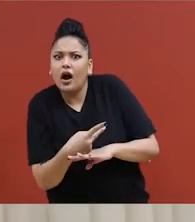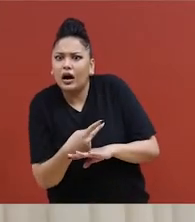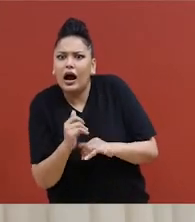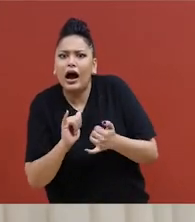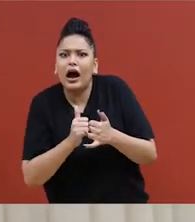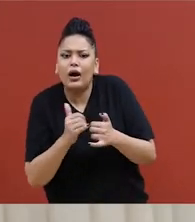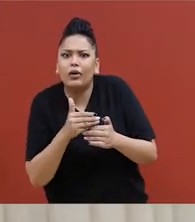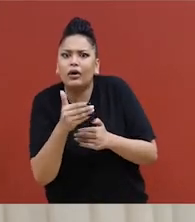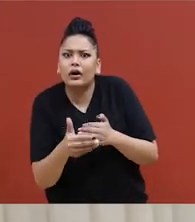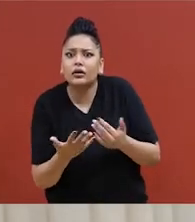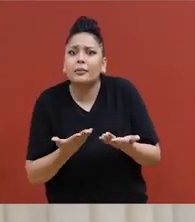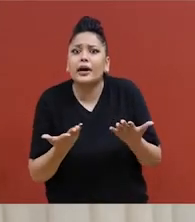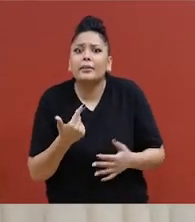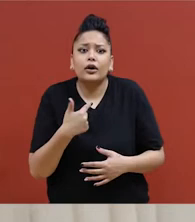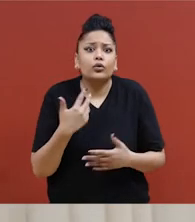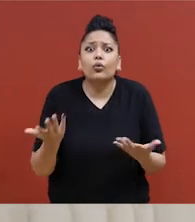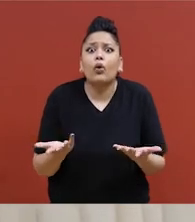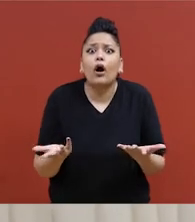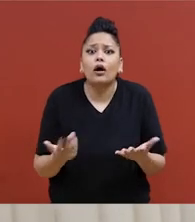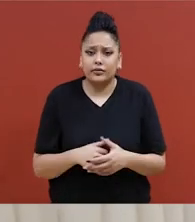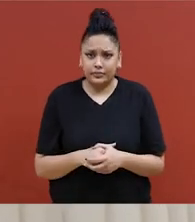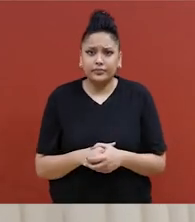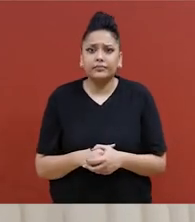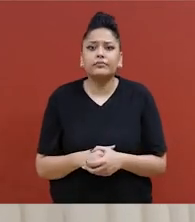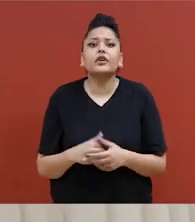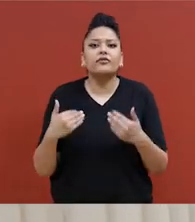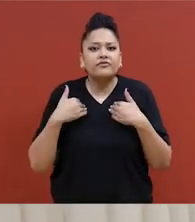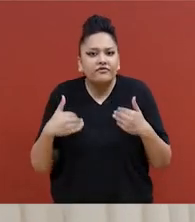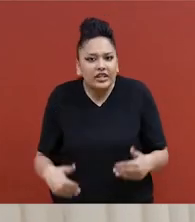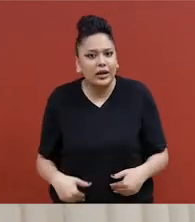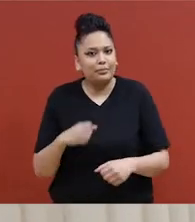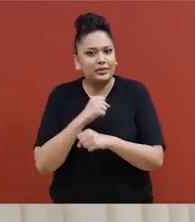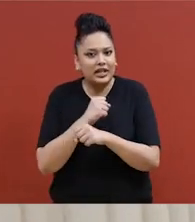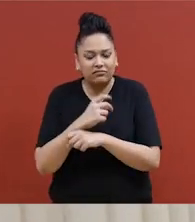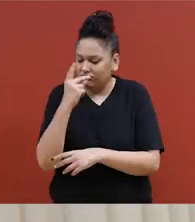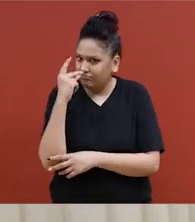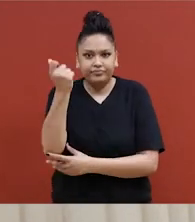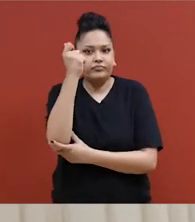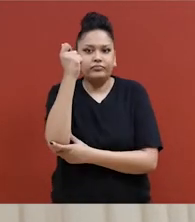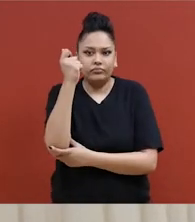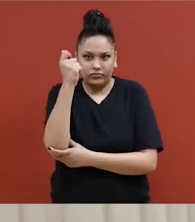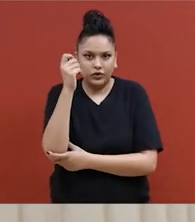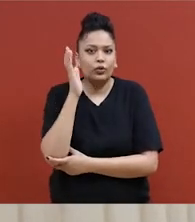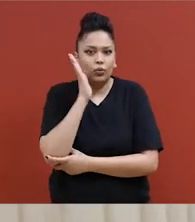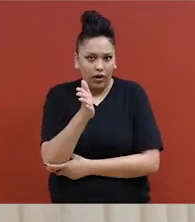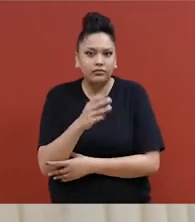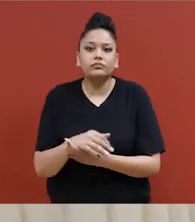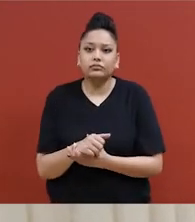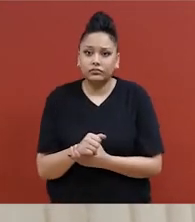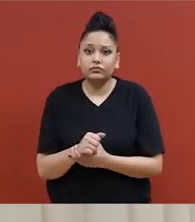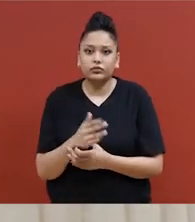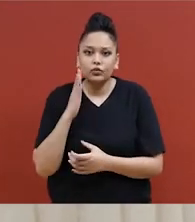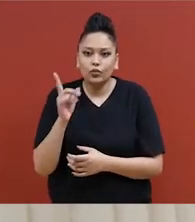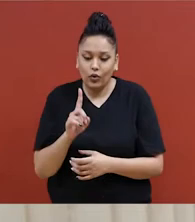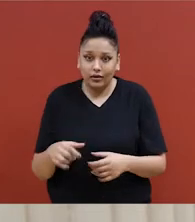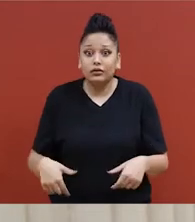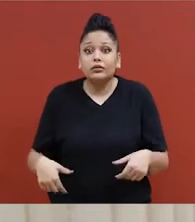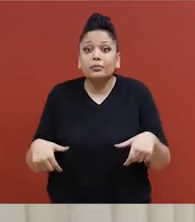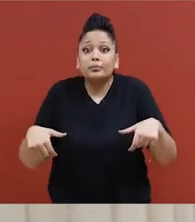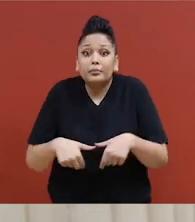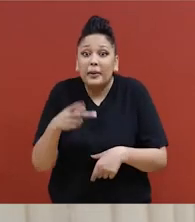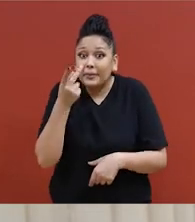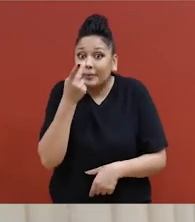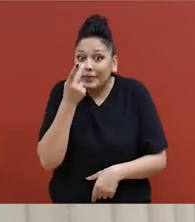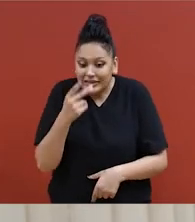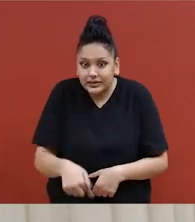Et donc, c'est une situation où je pourrais utiliser des techniques physiques immédiatement. On sait que les parties